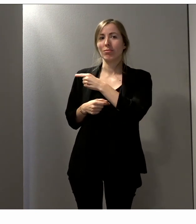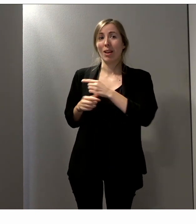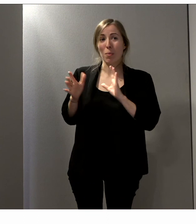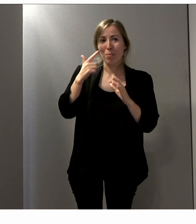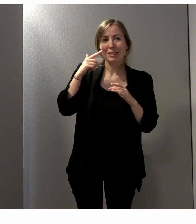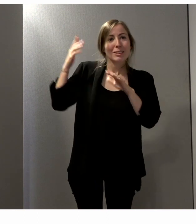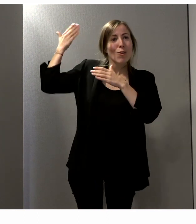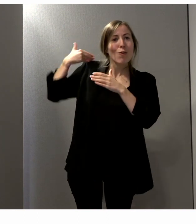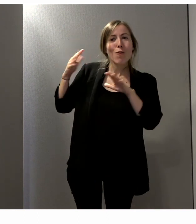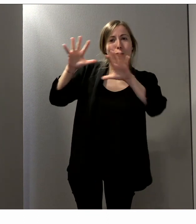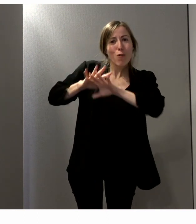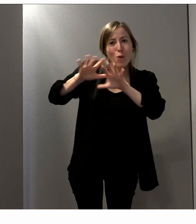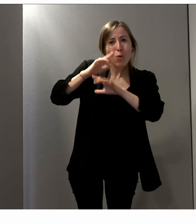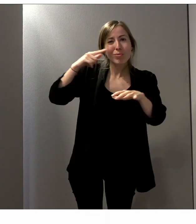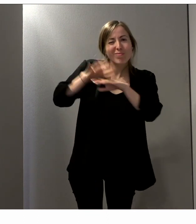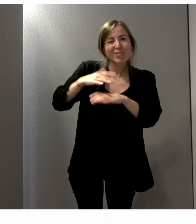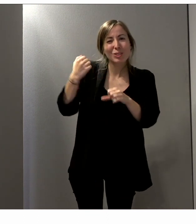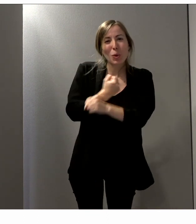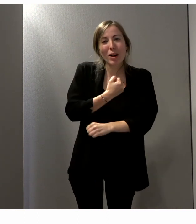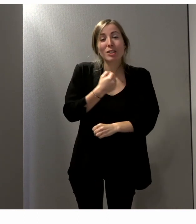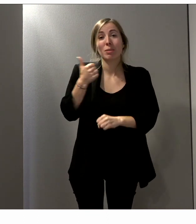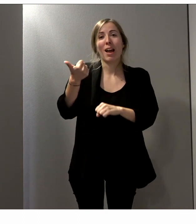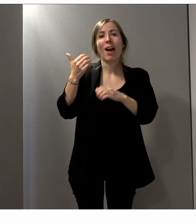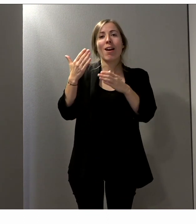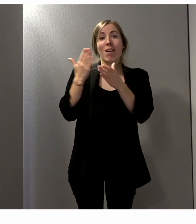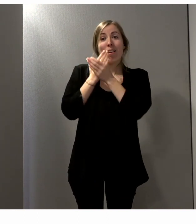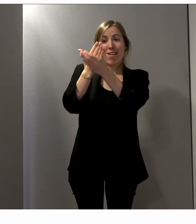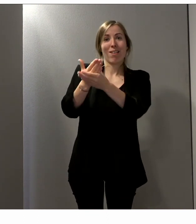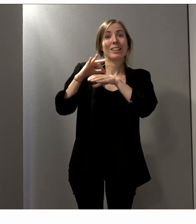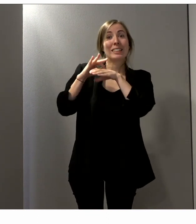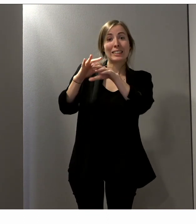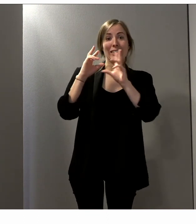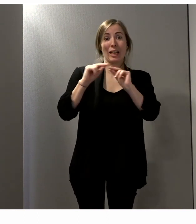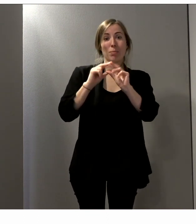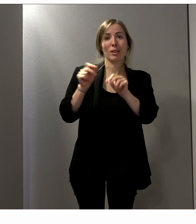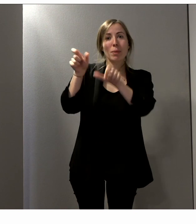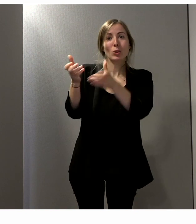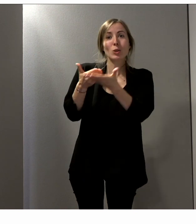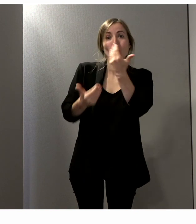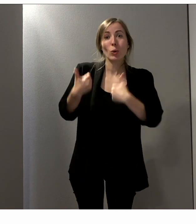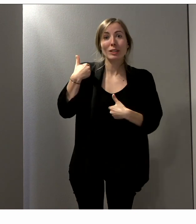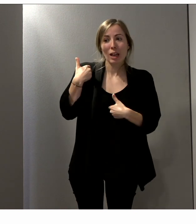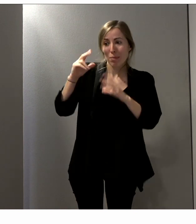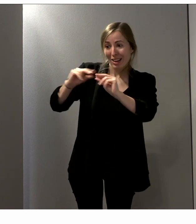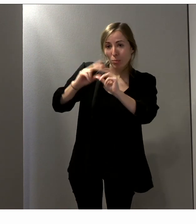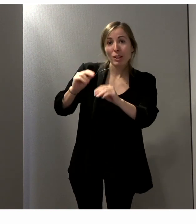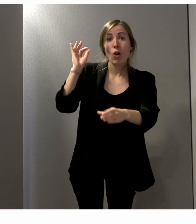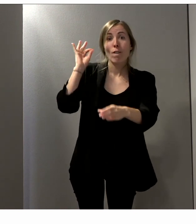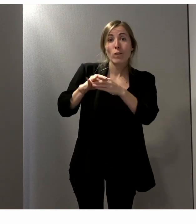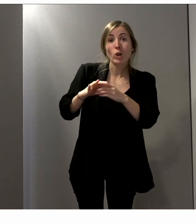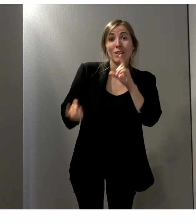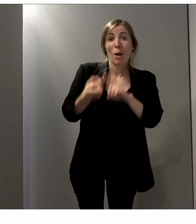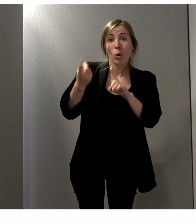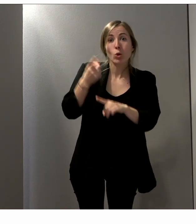on ne le voit pas. Mais c'est un exemple de guide qui explique justement pour les personnes en situation de handicap l'importance du vote, comment